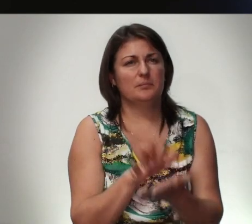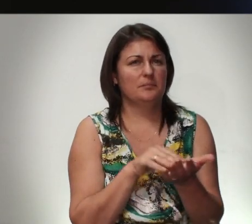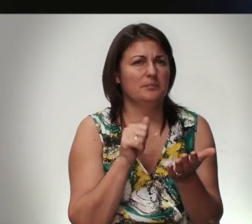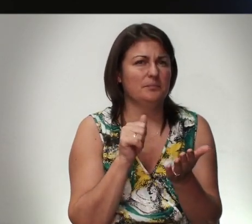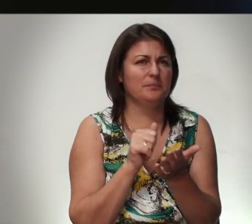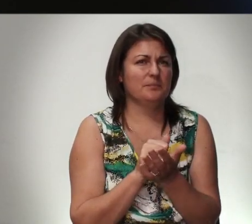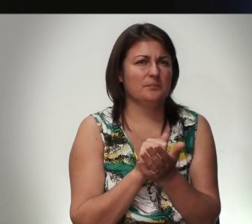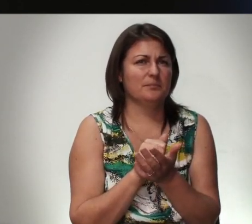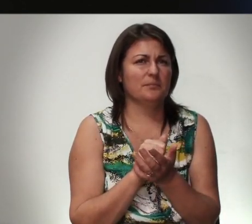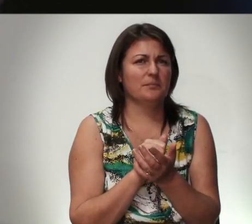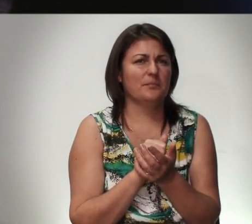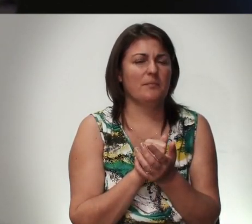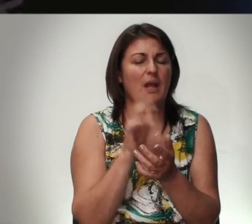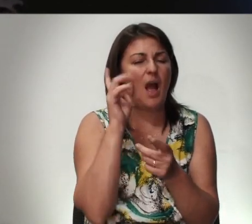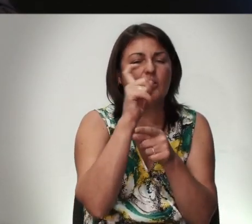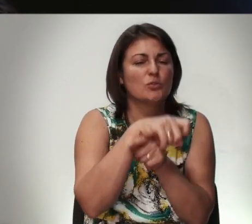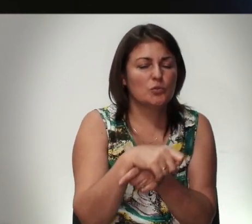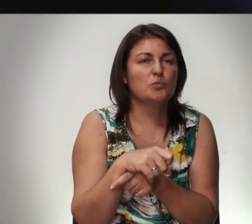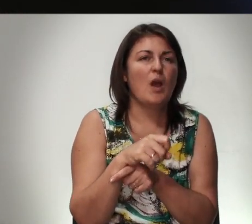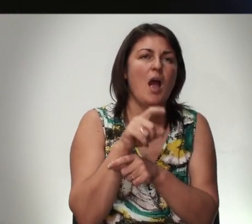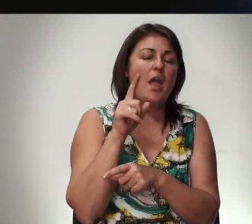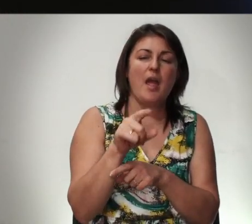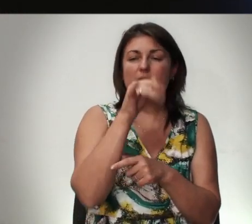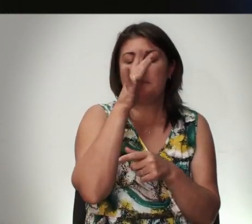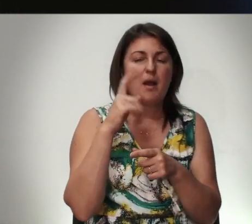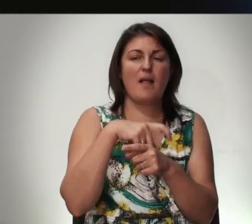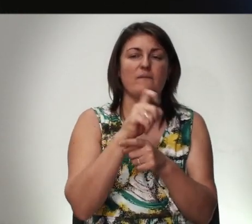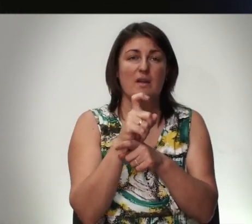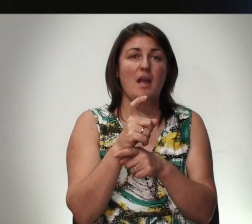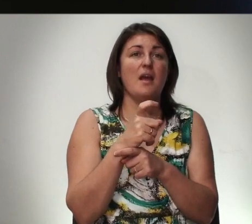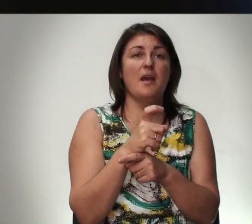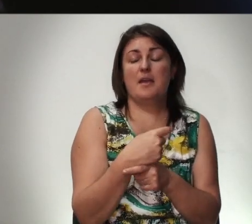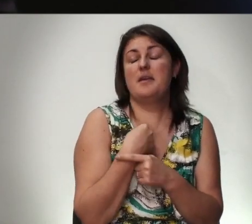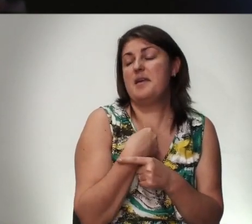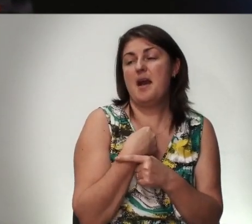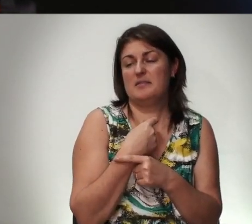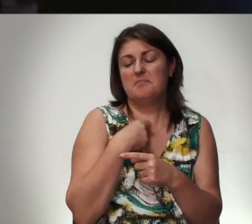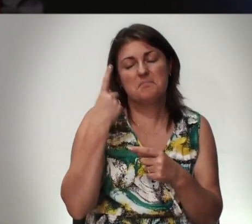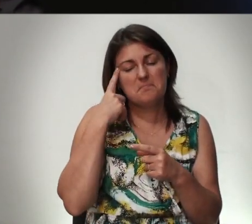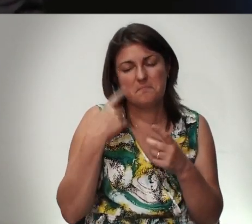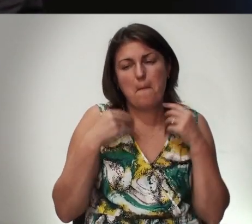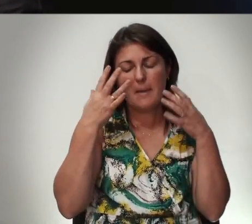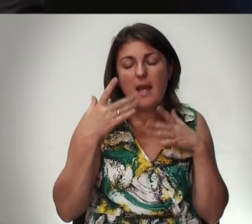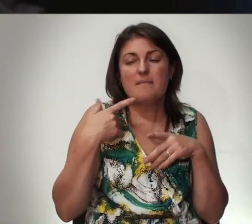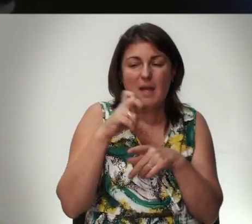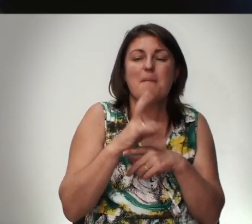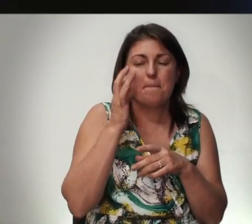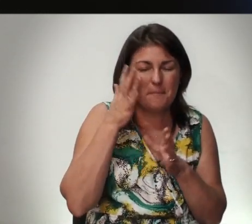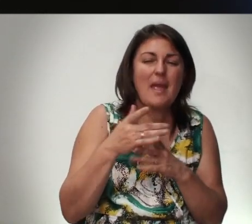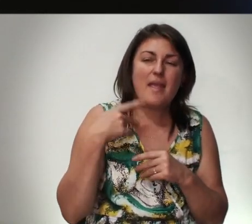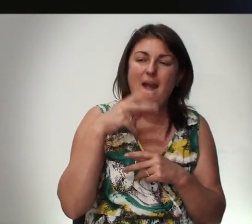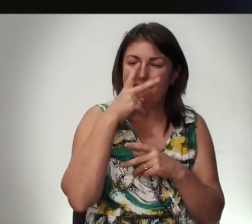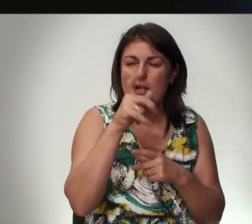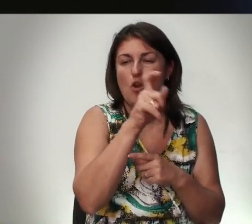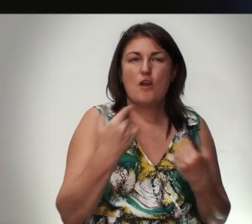И Не могла Выпрямиться Я Старался Представить Как Это Быть Скорченным Понимаете Я Видел Людей